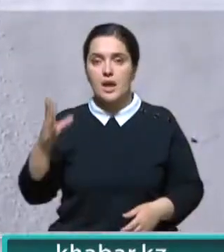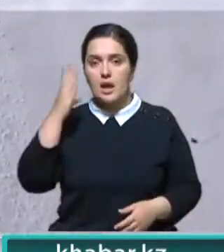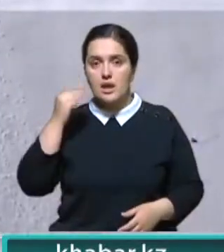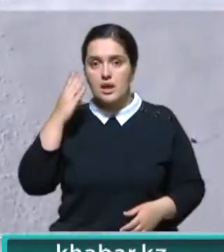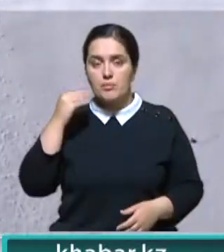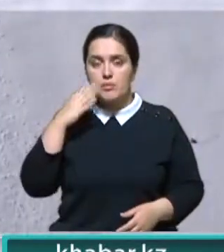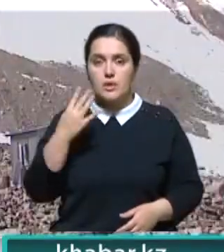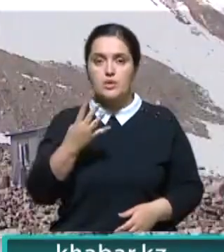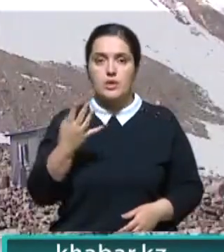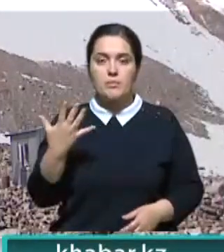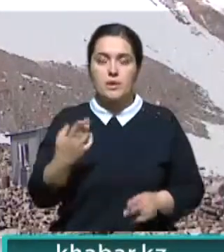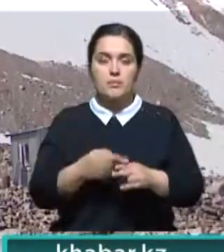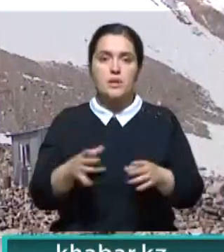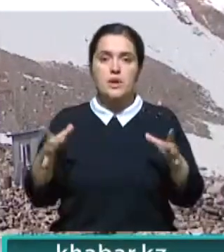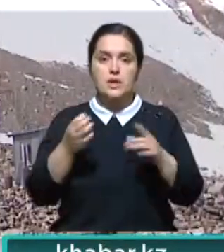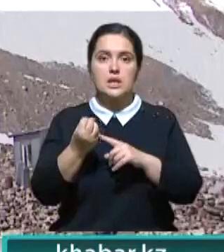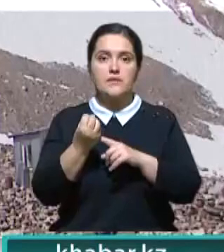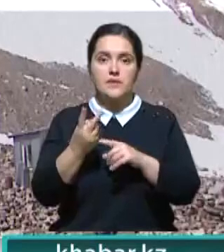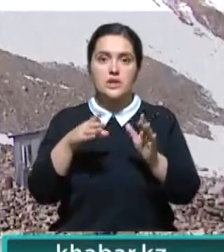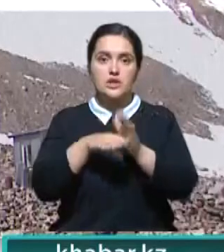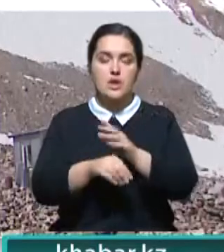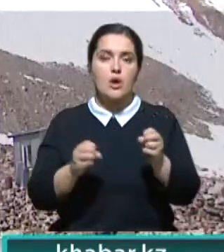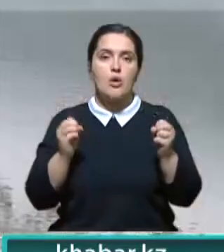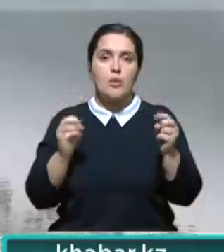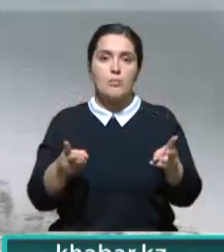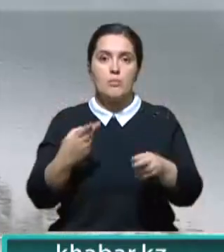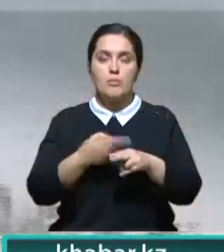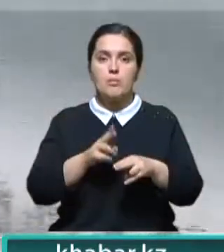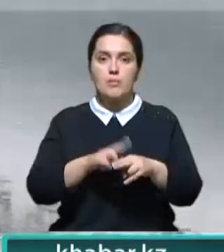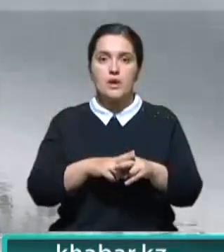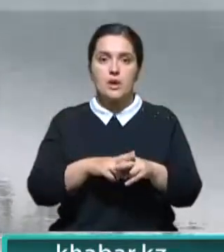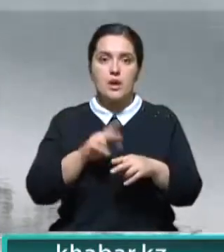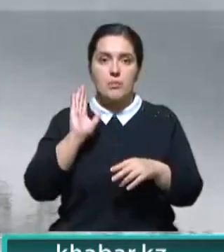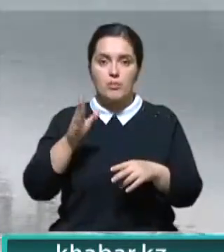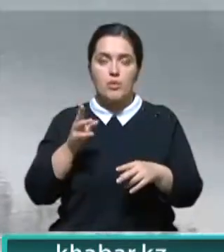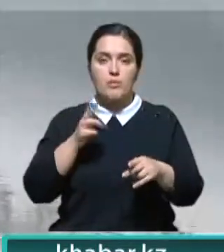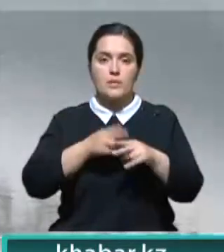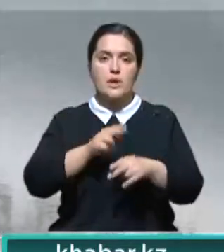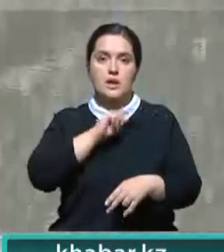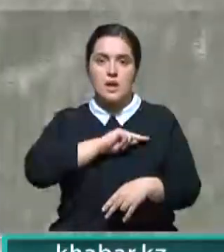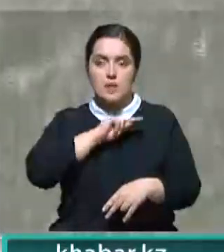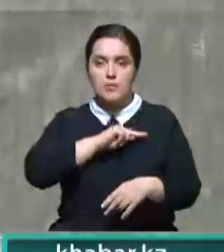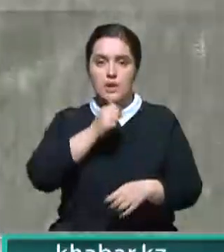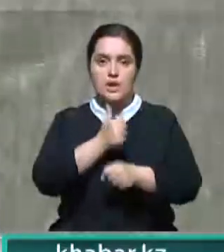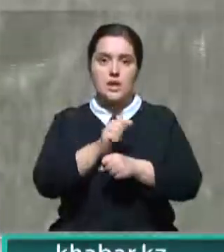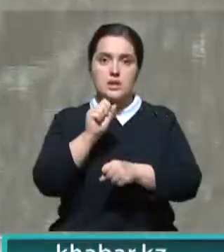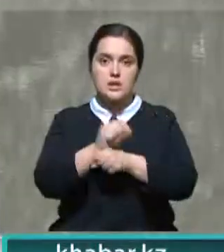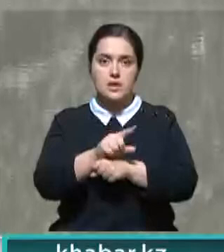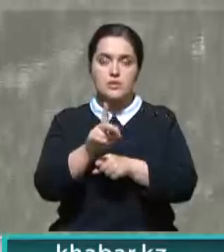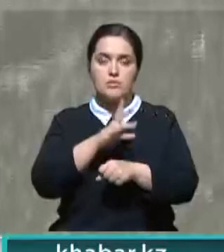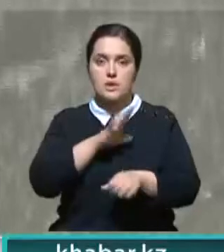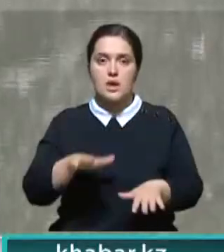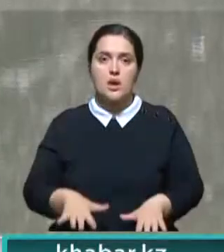расположены 45 моряных озер. Из них 12 считаются опасными. А на 7 в этом сезоне проведут профилактические работы. Главная задача не допустить их